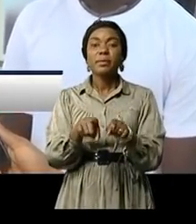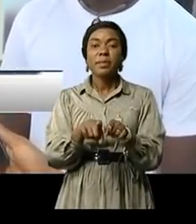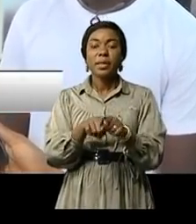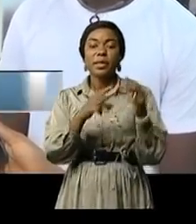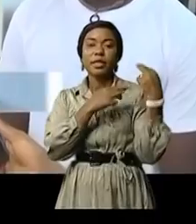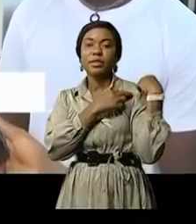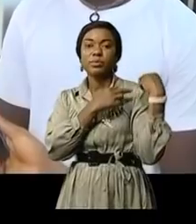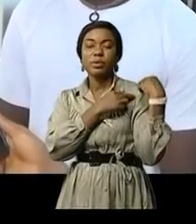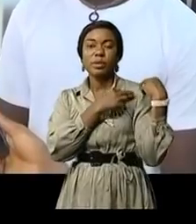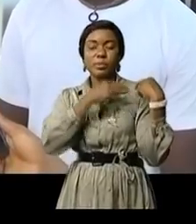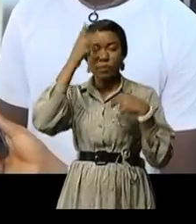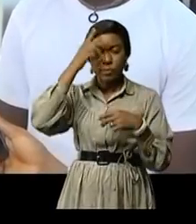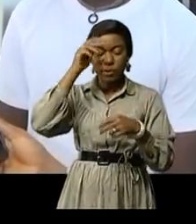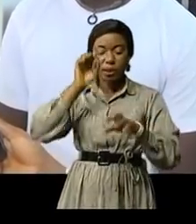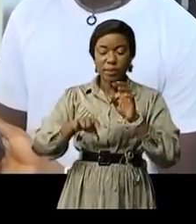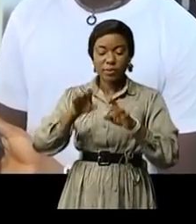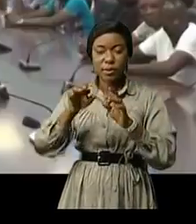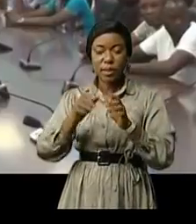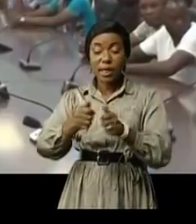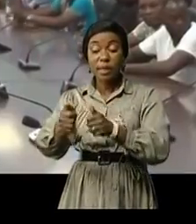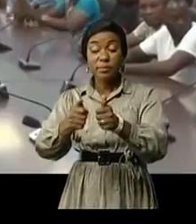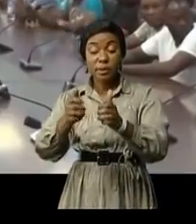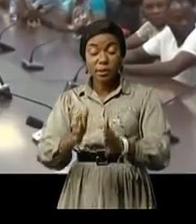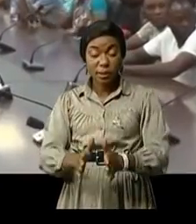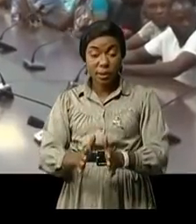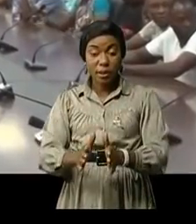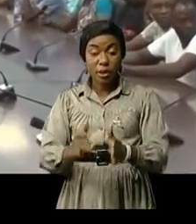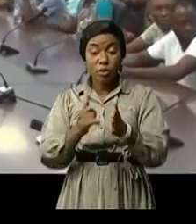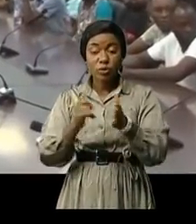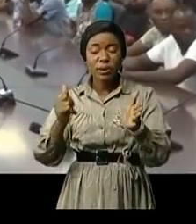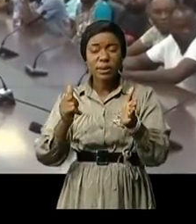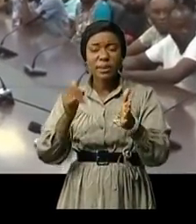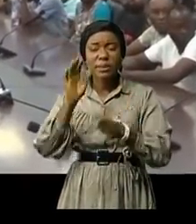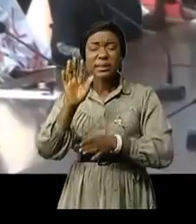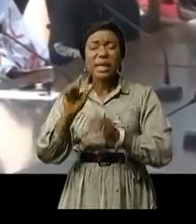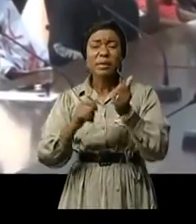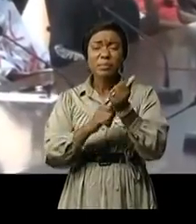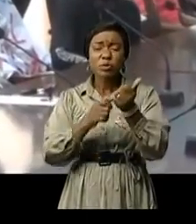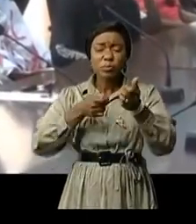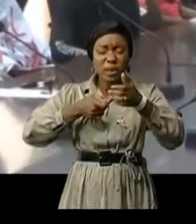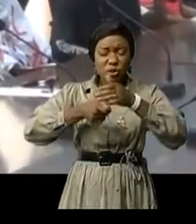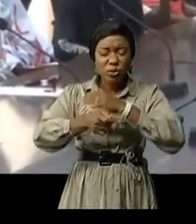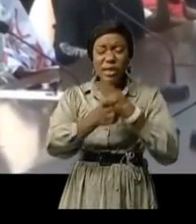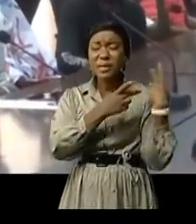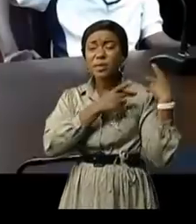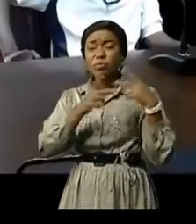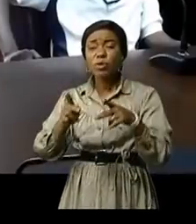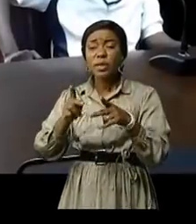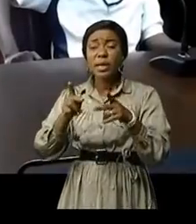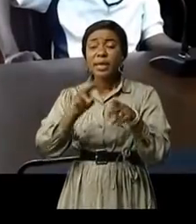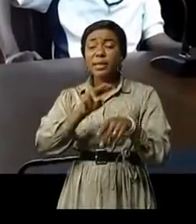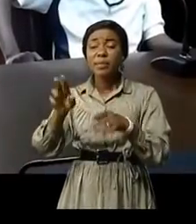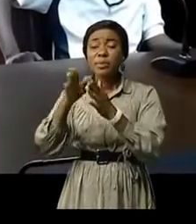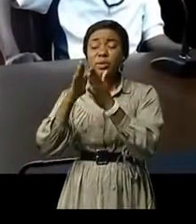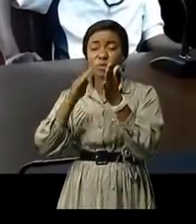autorités en étudiant administratif que nous sommes au total 65 cas d'assassinats enregistrés depuis 2018 pour la province du Congo central